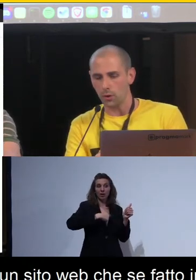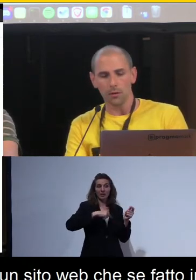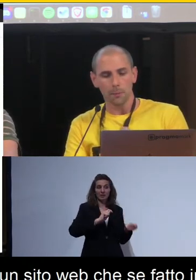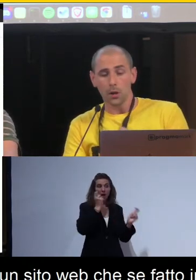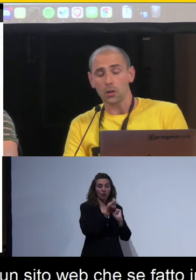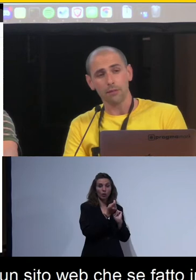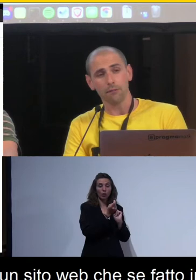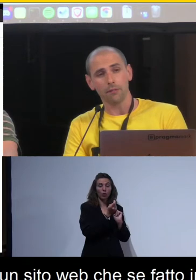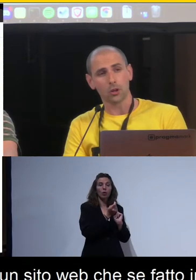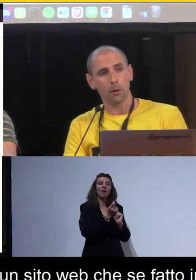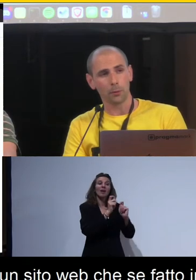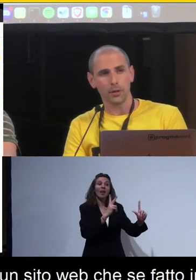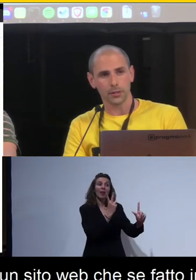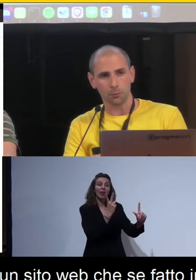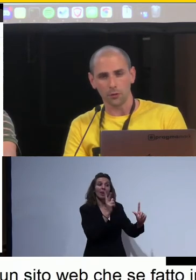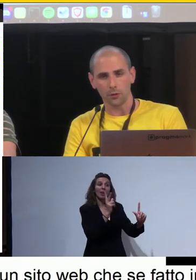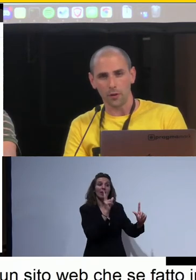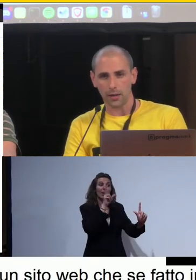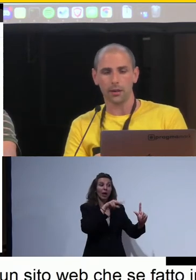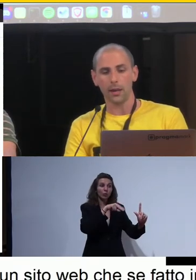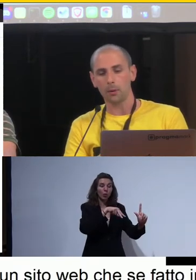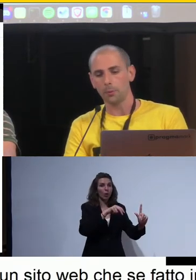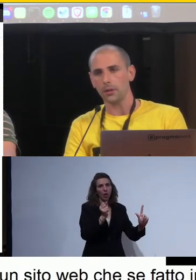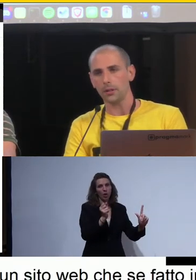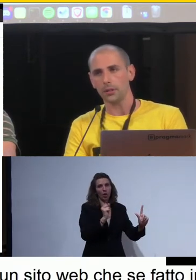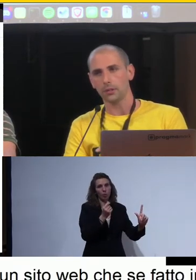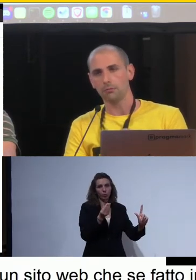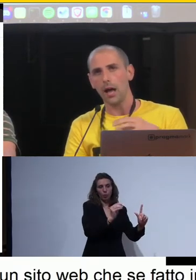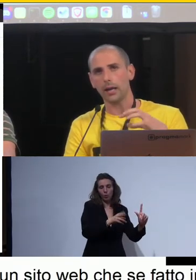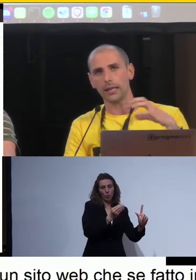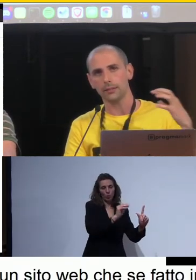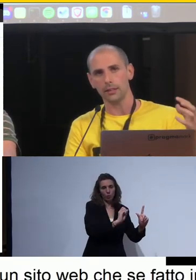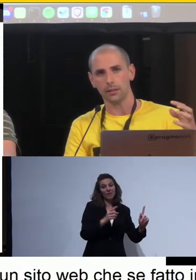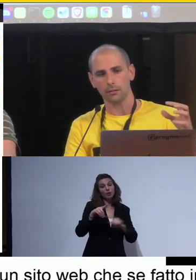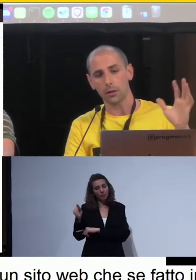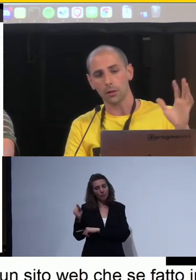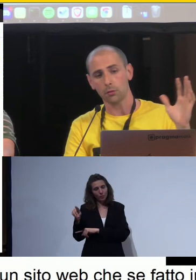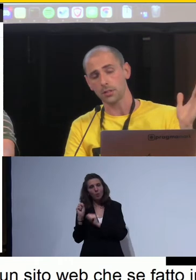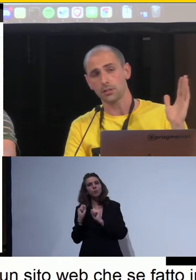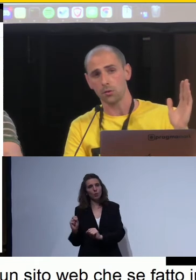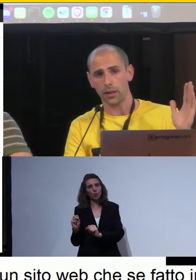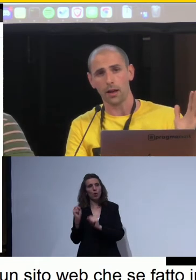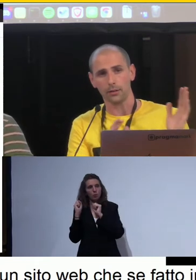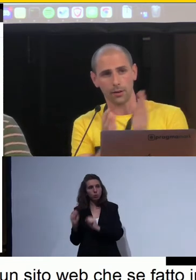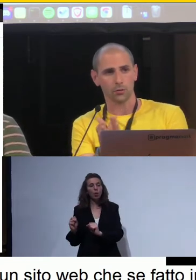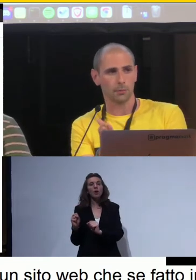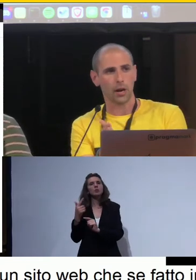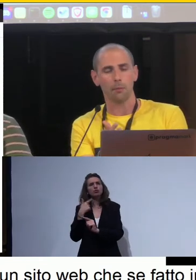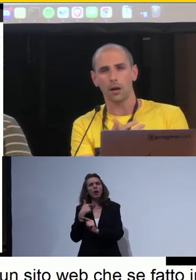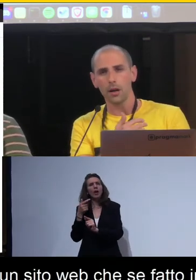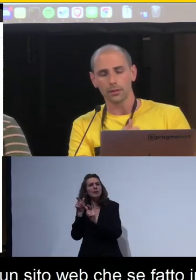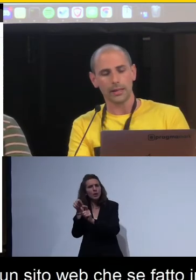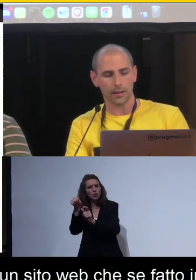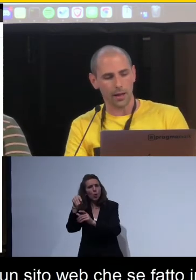di lettura, cosa che invece con PowerPoint si può fare, e PowerPoint ha anche una sezione all'interno del